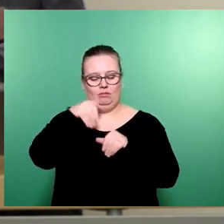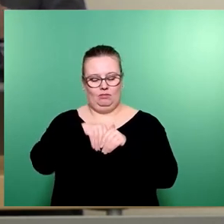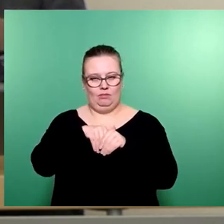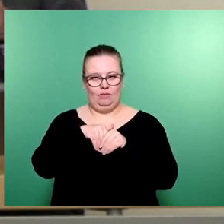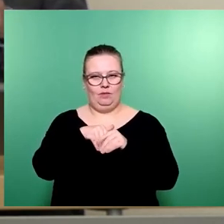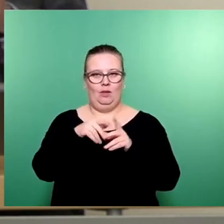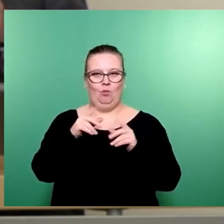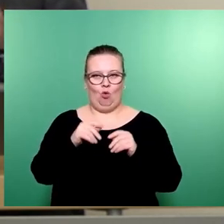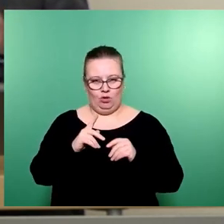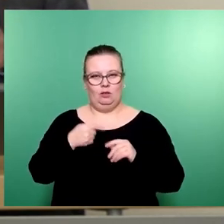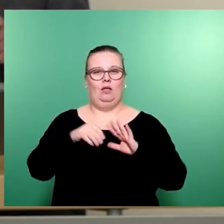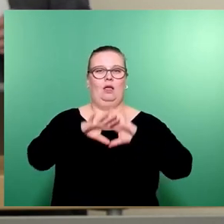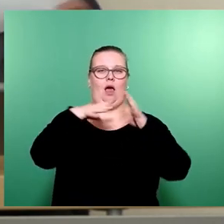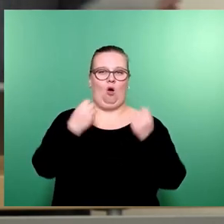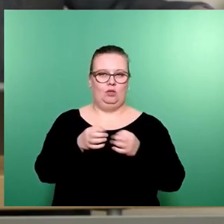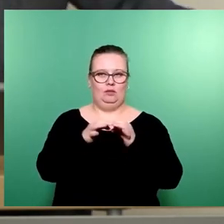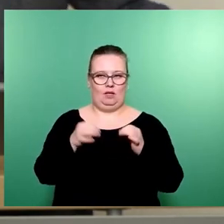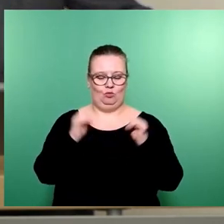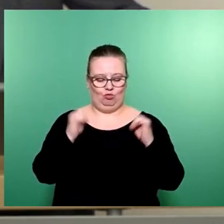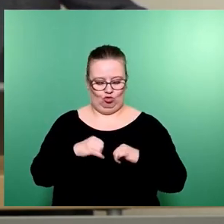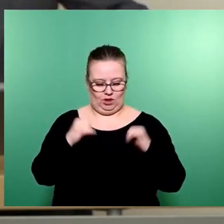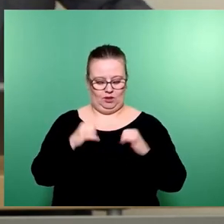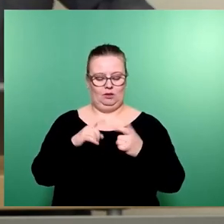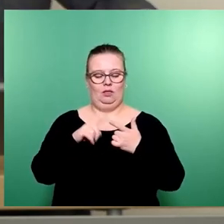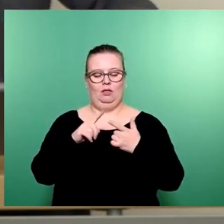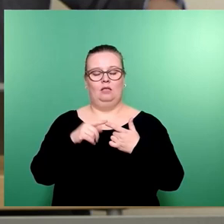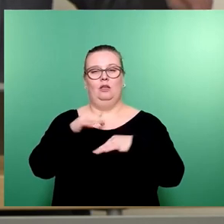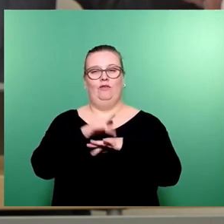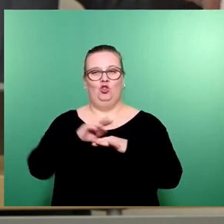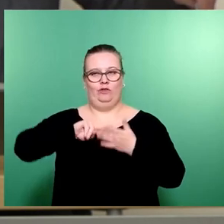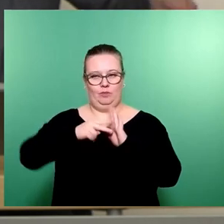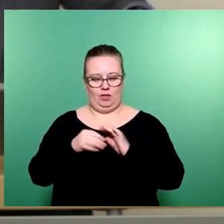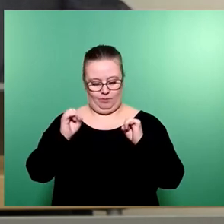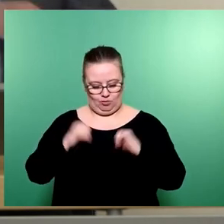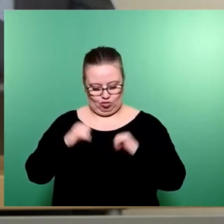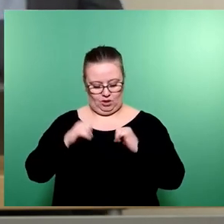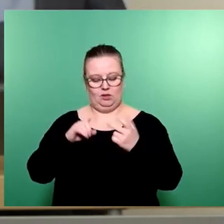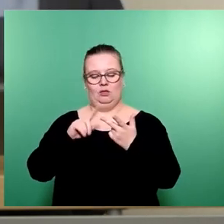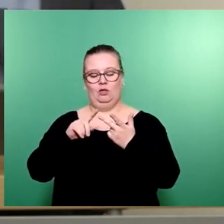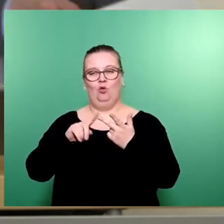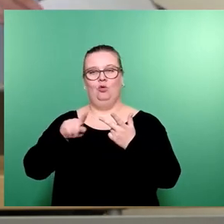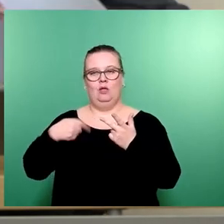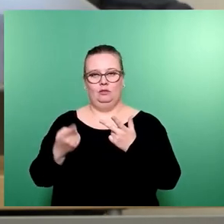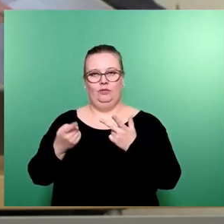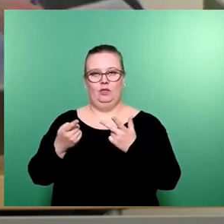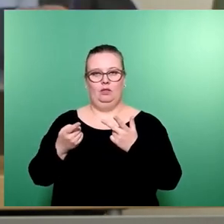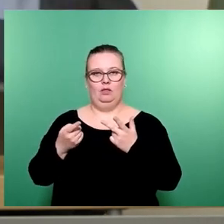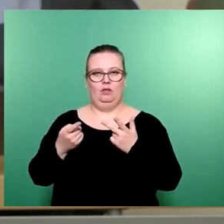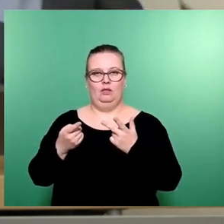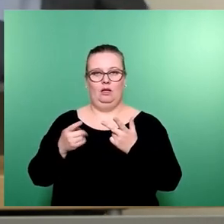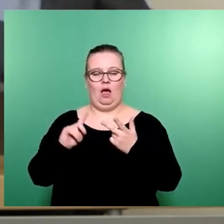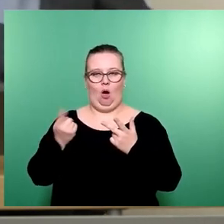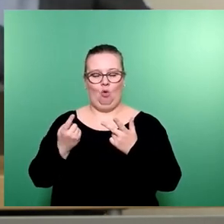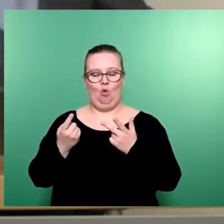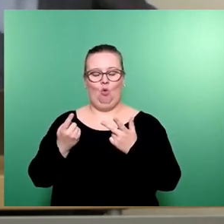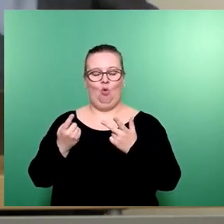Also, dass wir die Haushaltssatzung beschließen, dass wir die Wirtschaftspläne beschließen und dass wir dann auch den